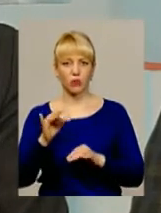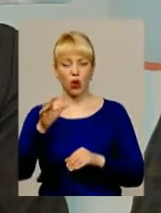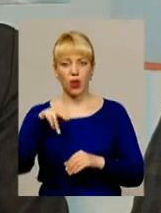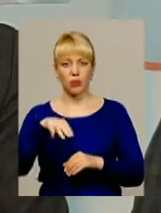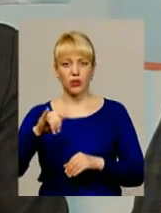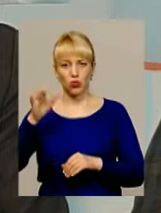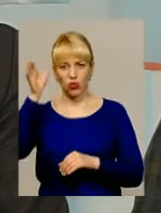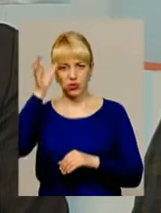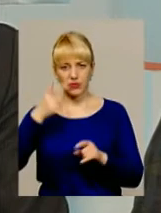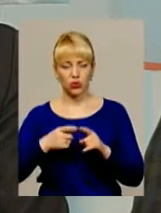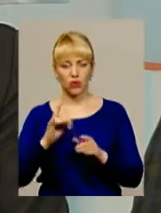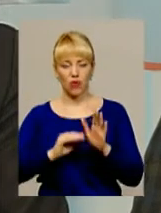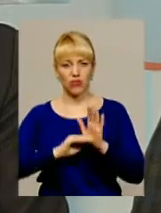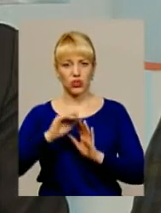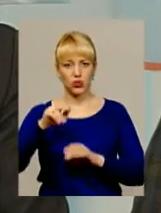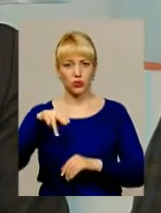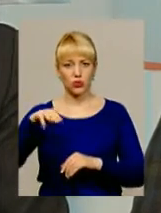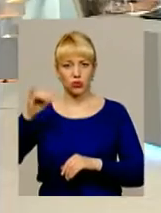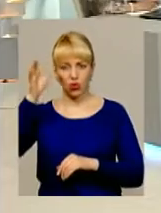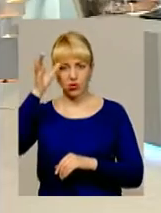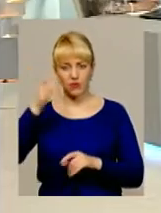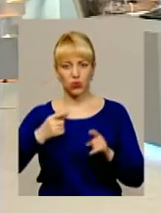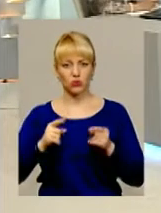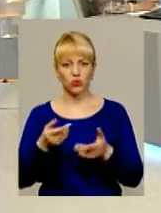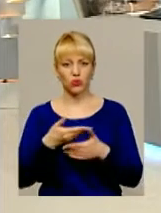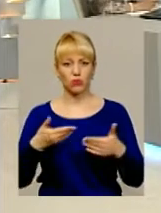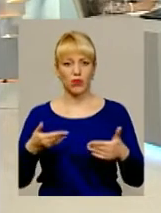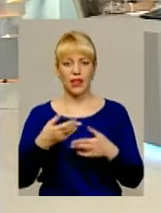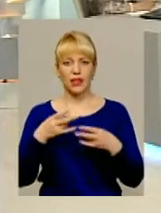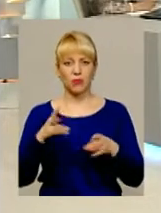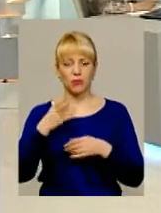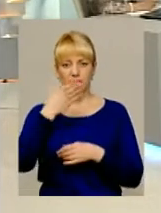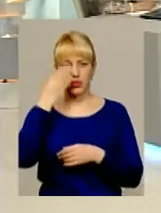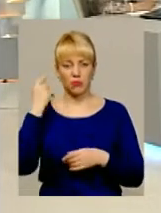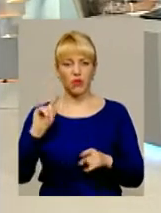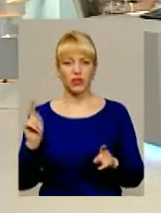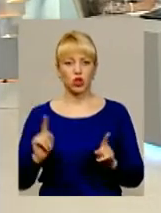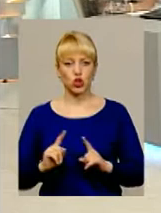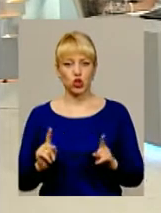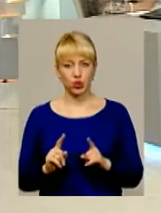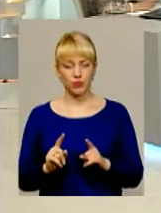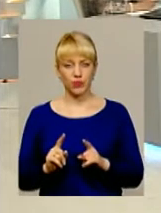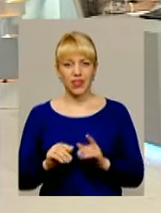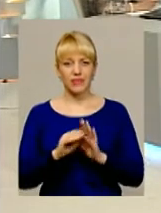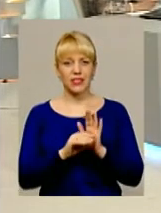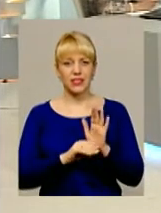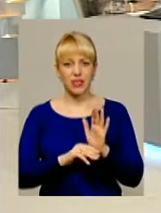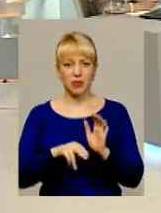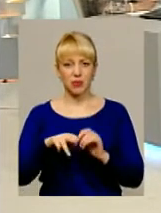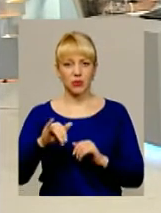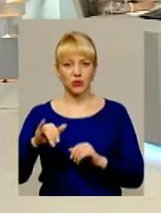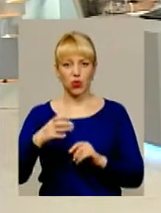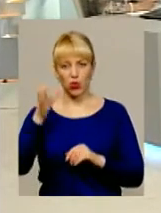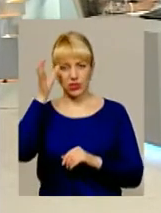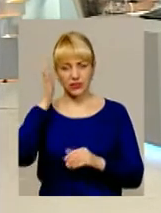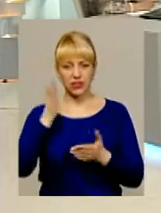освіту, закон про вищу професійну освіту, тому що ми повинні забувати, що в системі професійної освіти